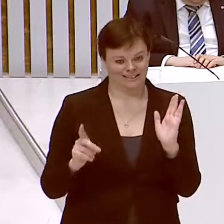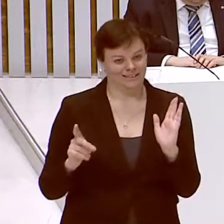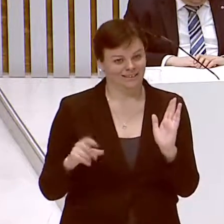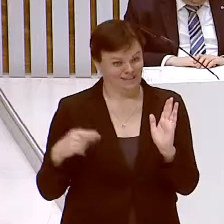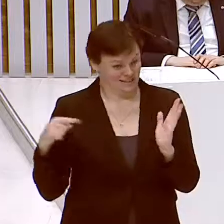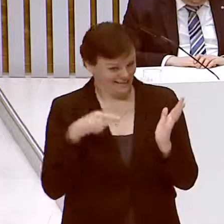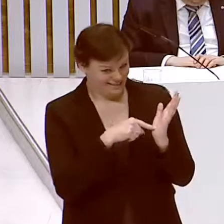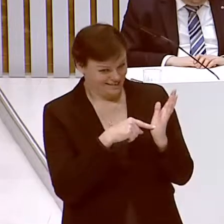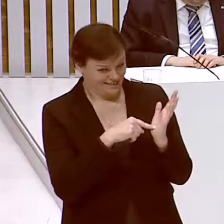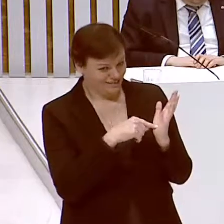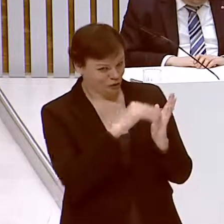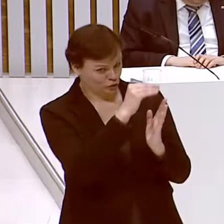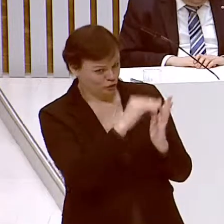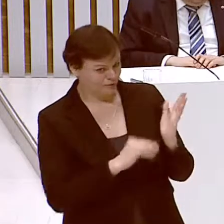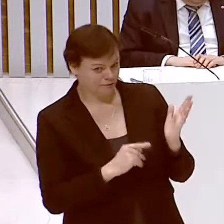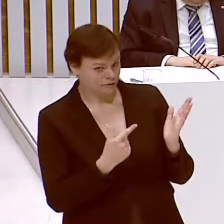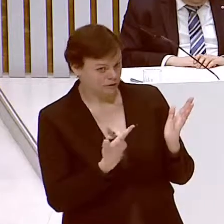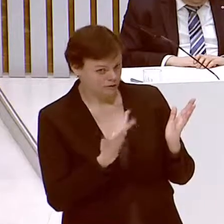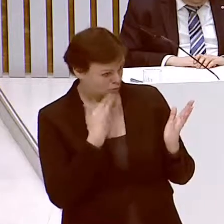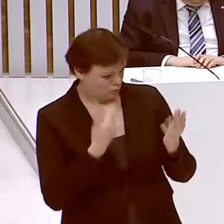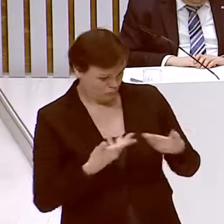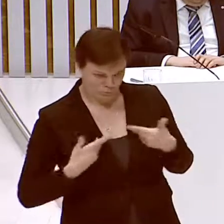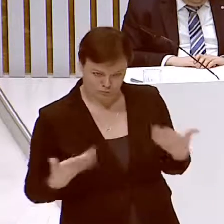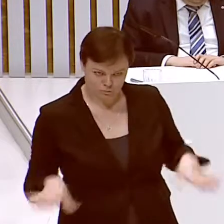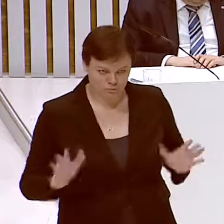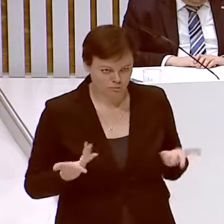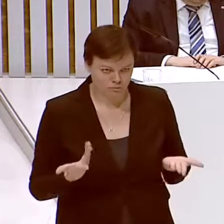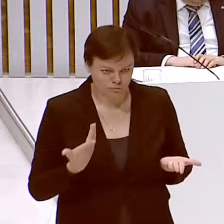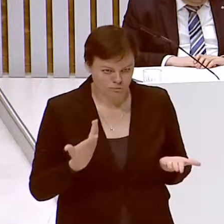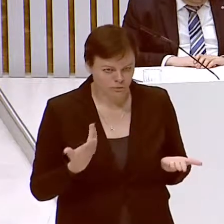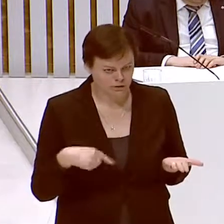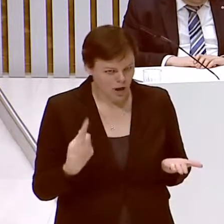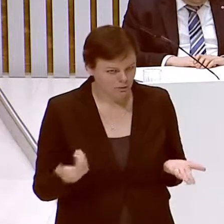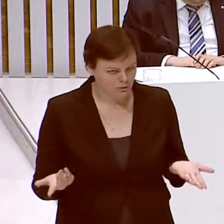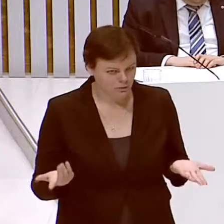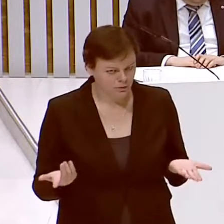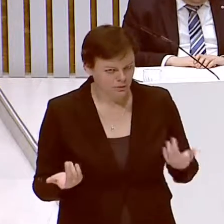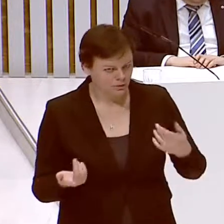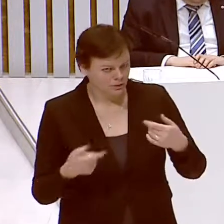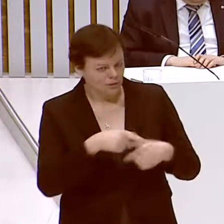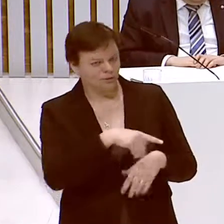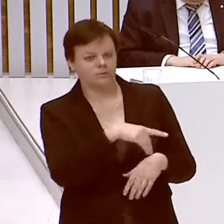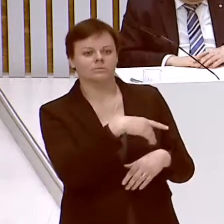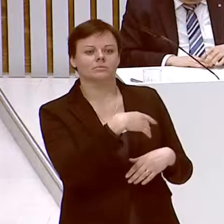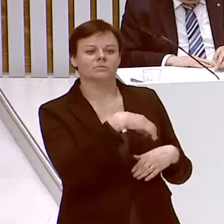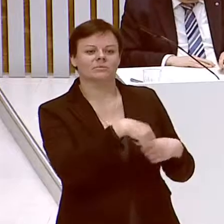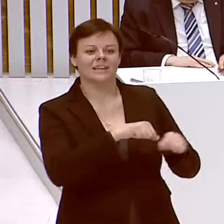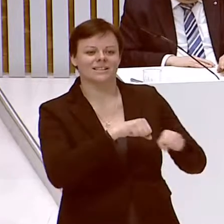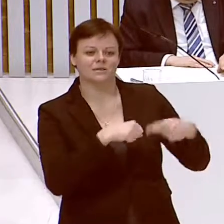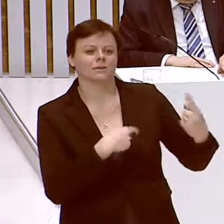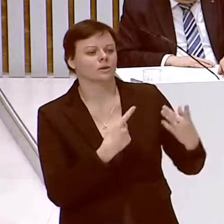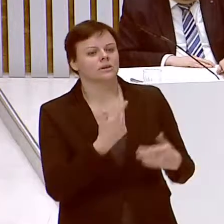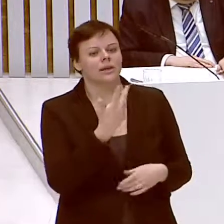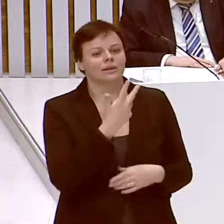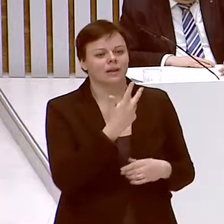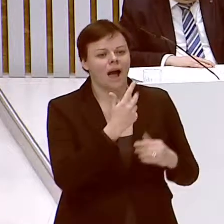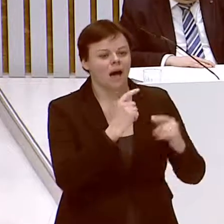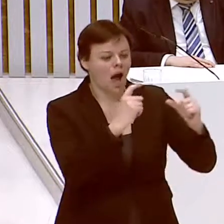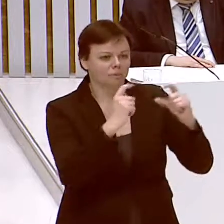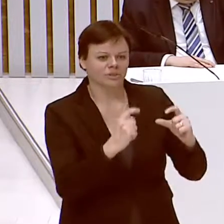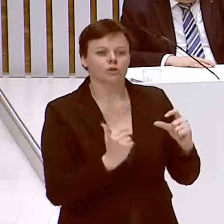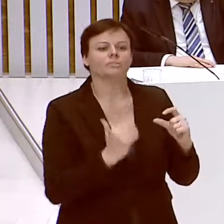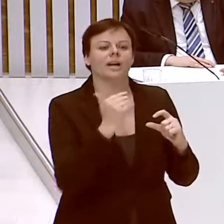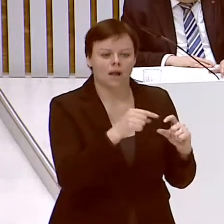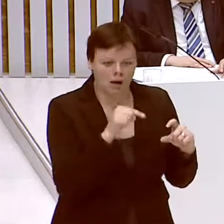Stellungnahme gar nicht vor. Dann steht da ganz dreist zwei Absätze später unser